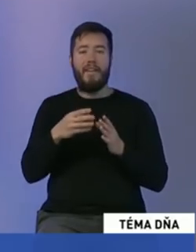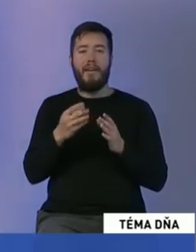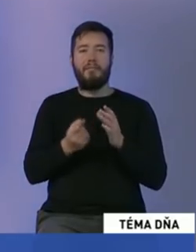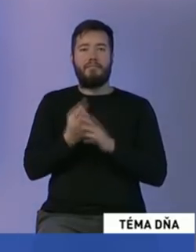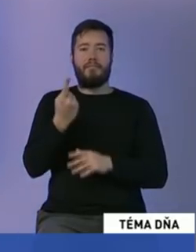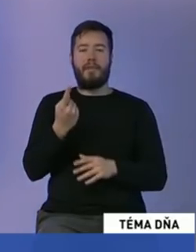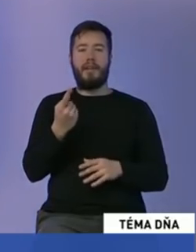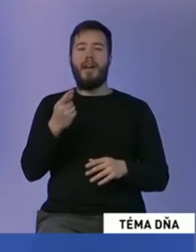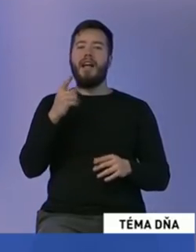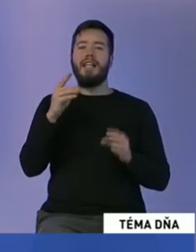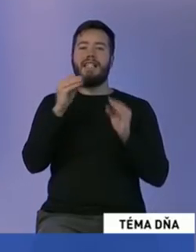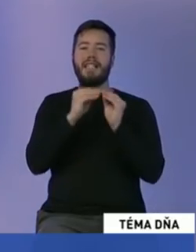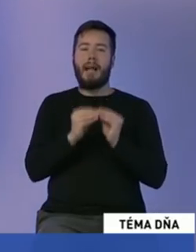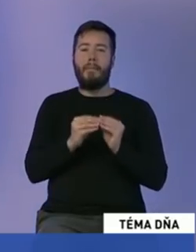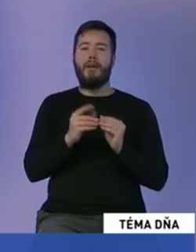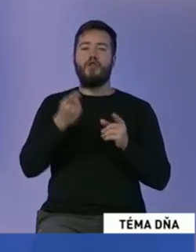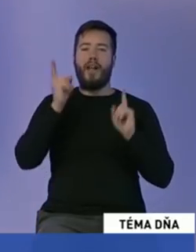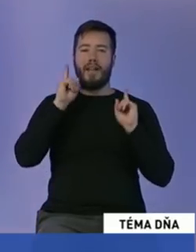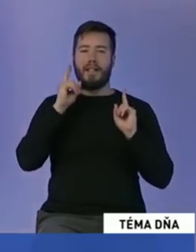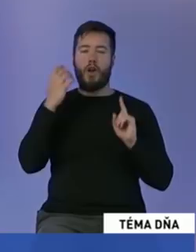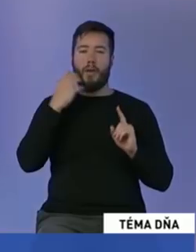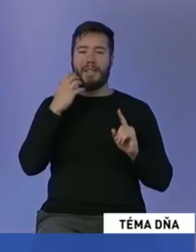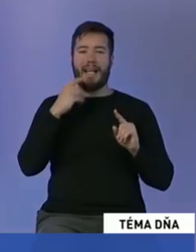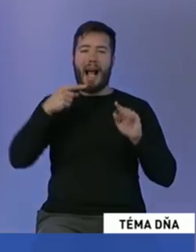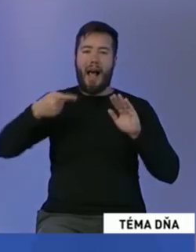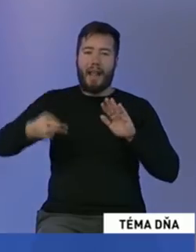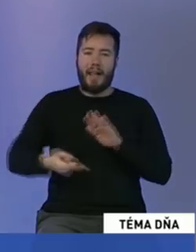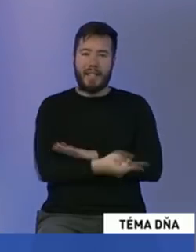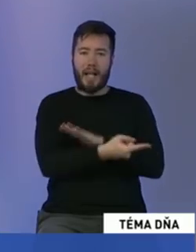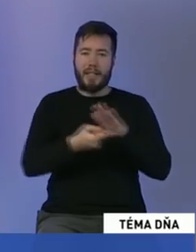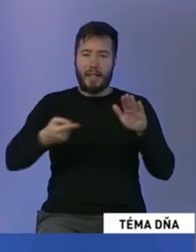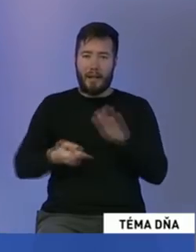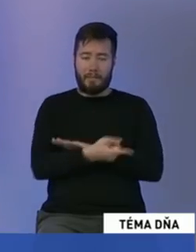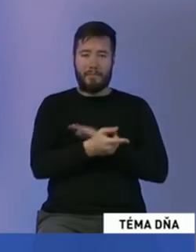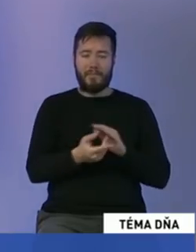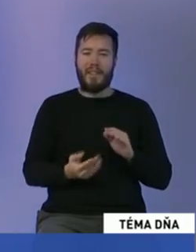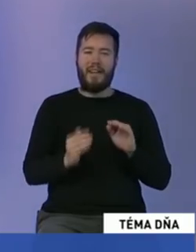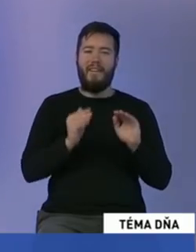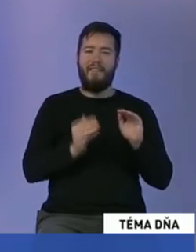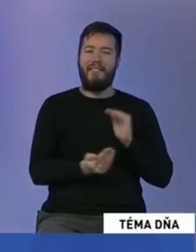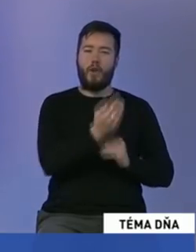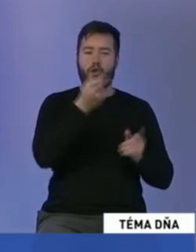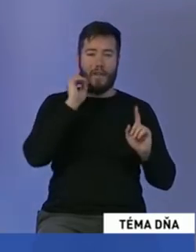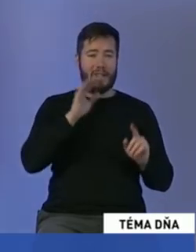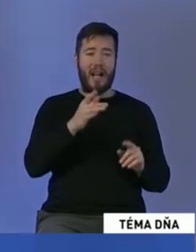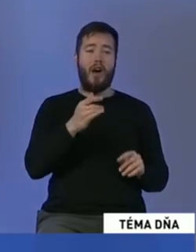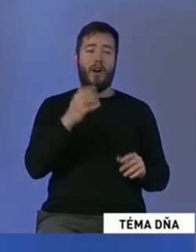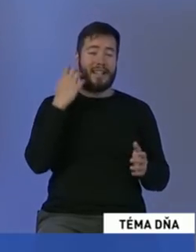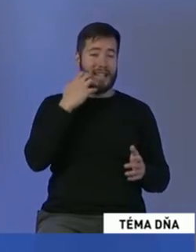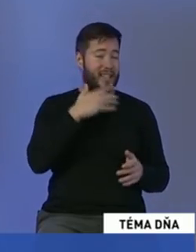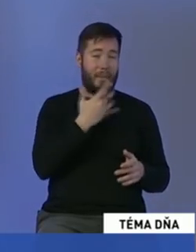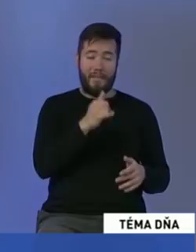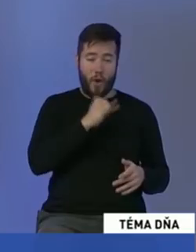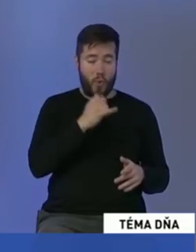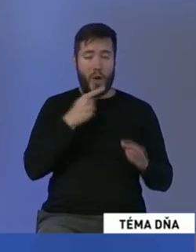koncept dokanalizovania Slovenska, pretože napríklad východné Slovensko trápi to, že obce tam nemajú kanalizáciu, nemajú tam vodu. Ale rovnako sa bavíme aj s